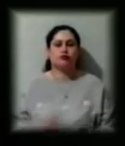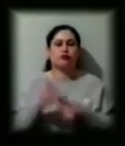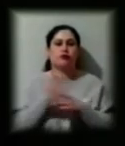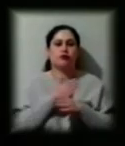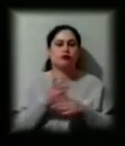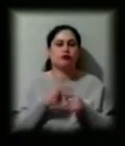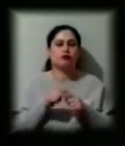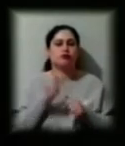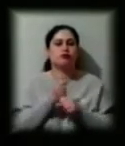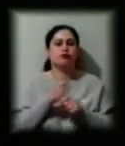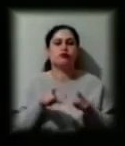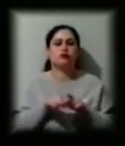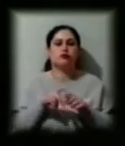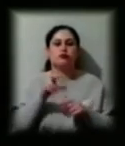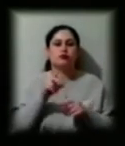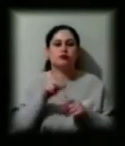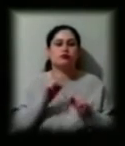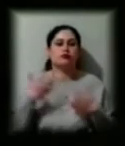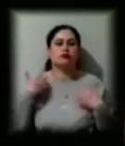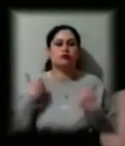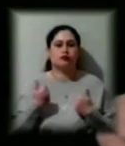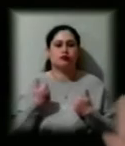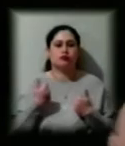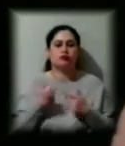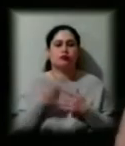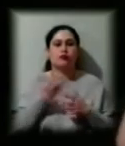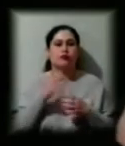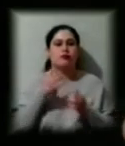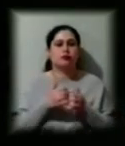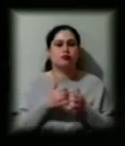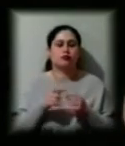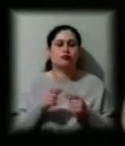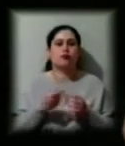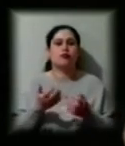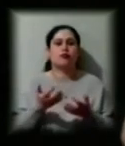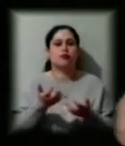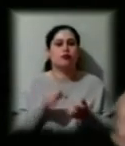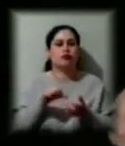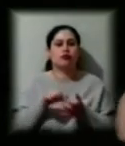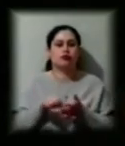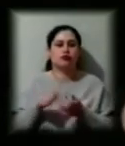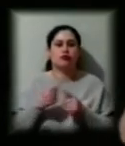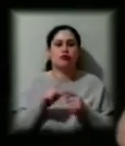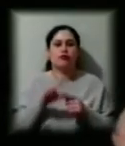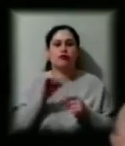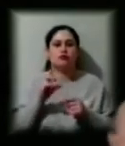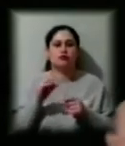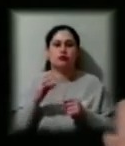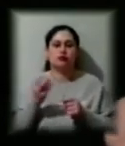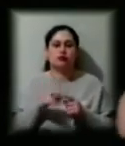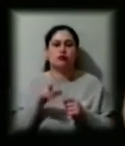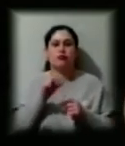чином. Заклади охорони здоров'я, які безпосередньо приймають участь і визначені базовими по